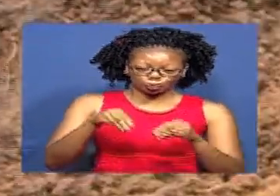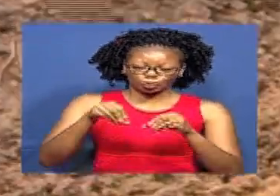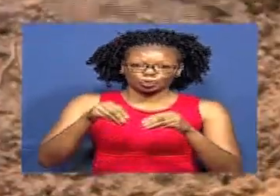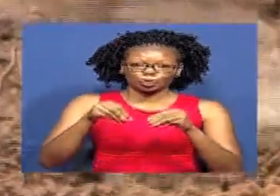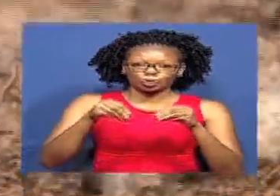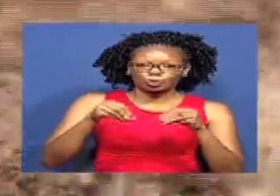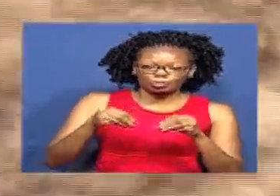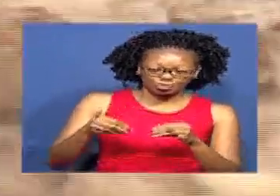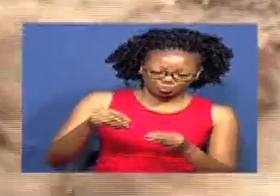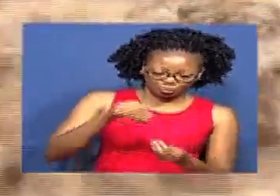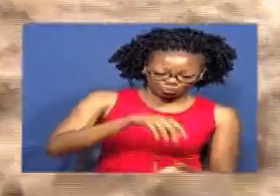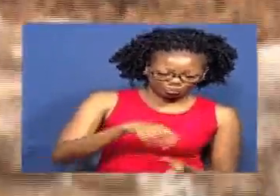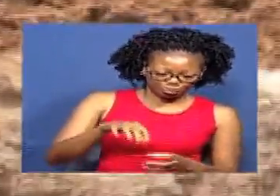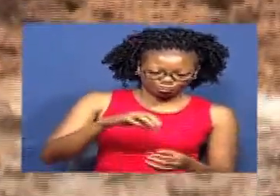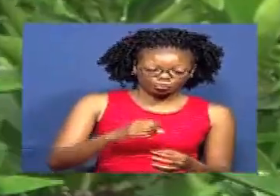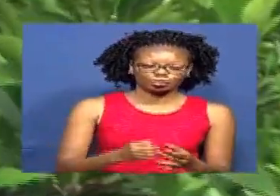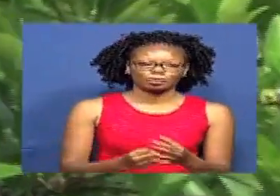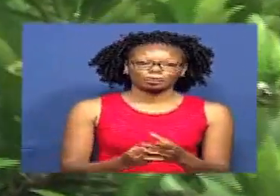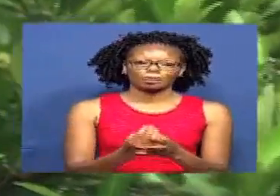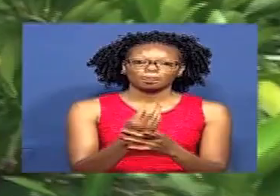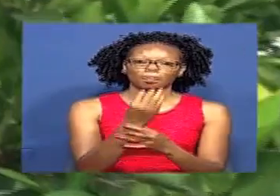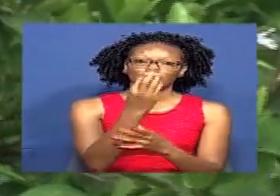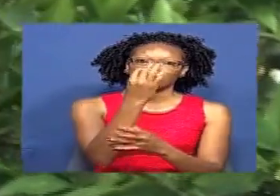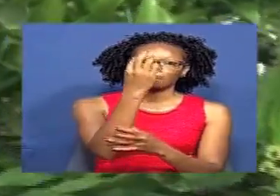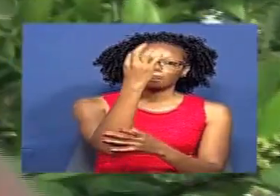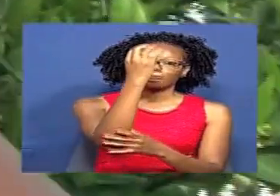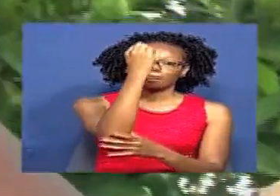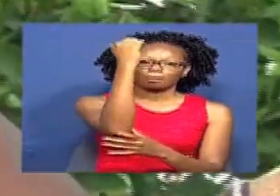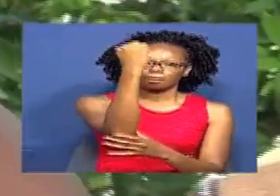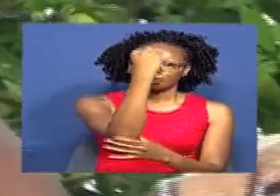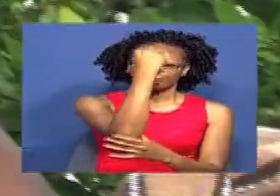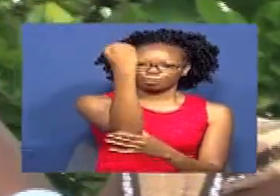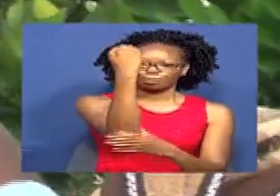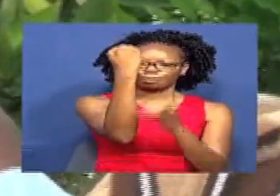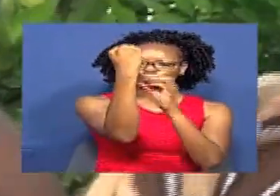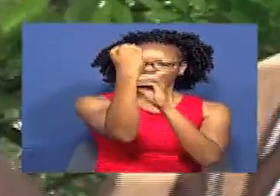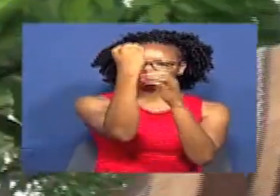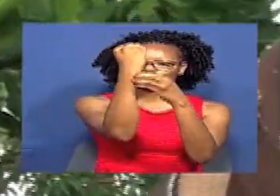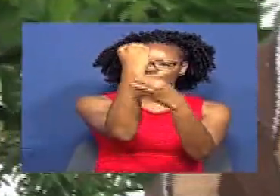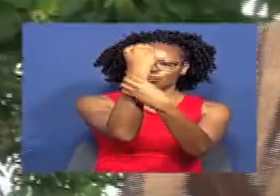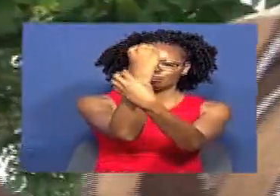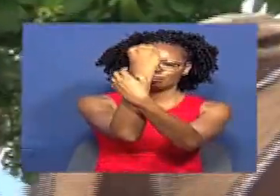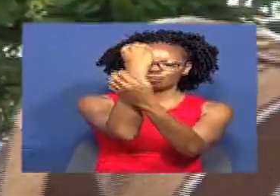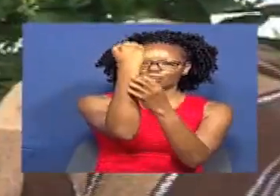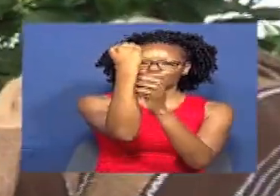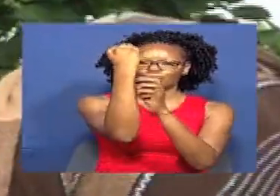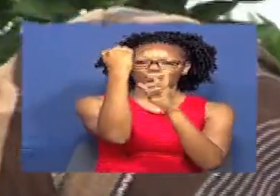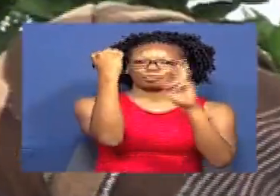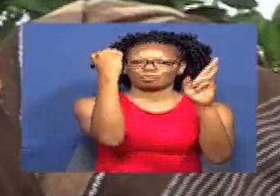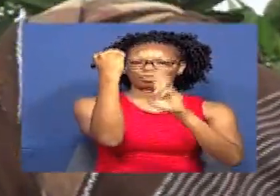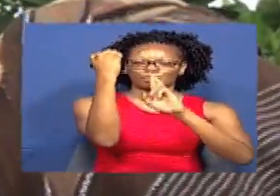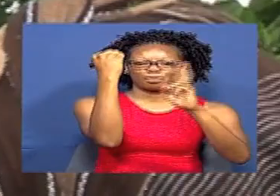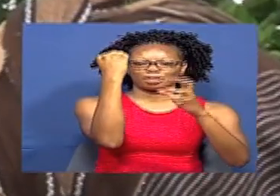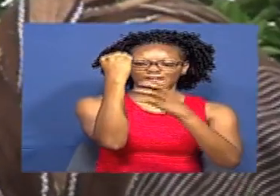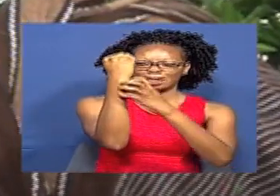mazao yawe mazuri Baada ya machungwa kukomaa, mtini basi huwa tayari kuvunwa Kwa